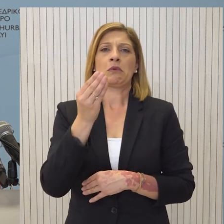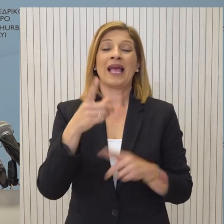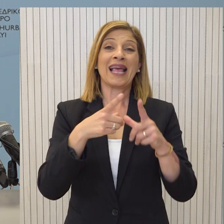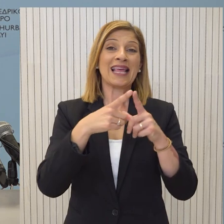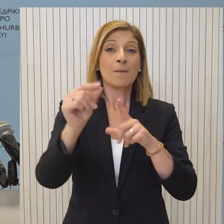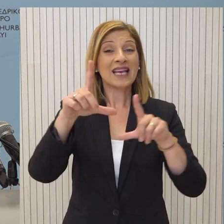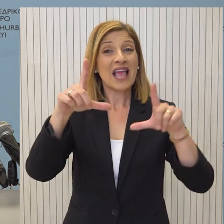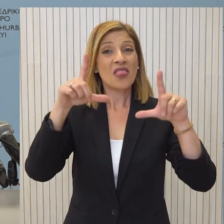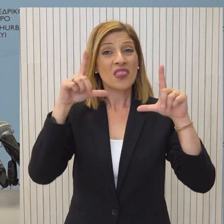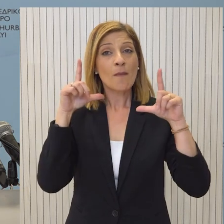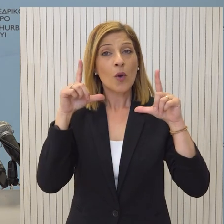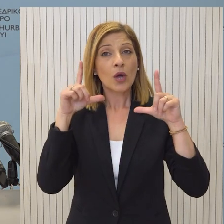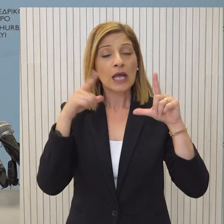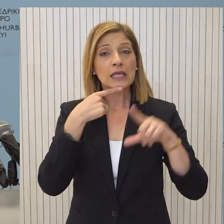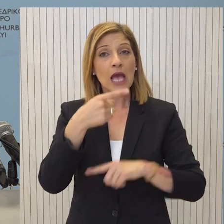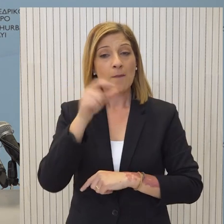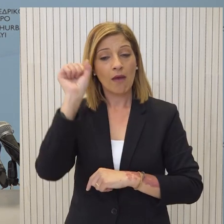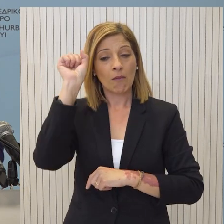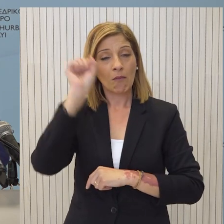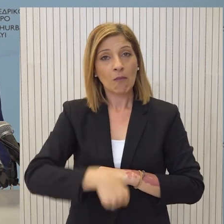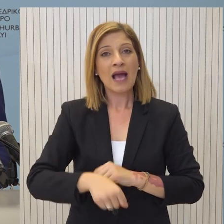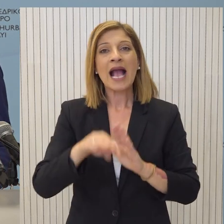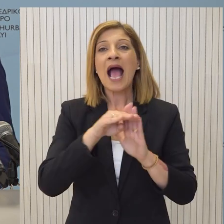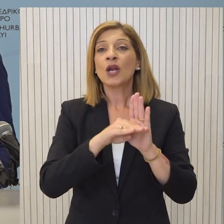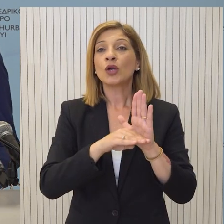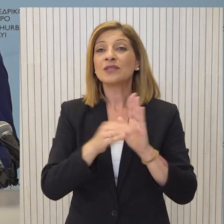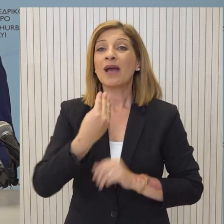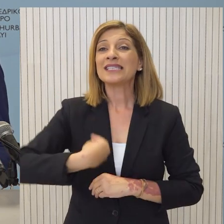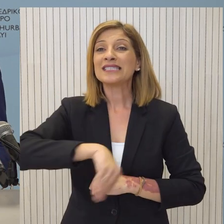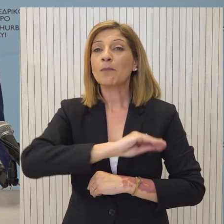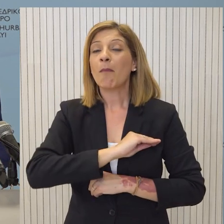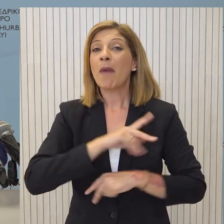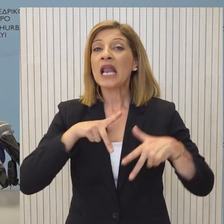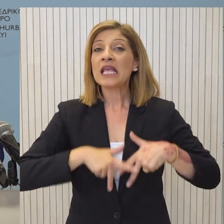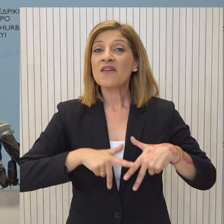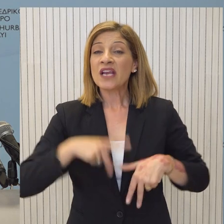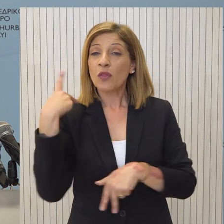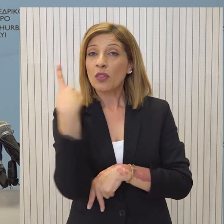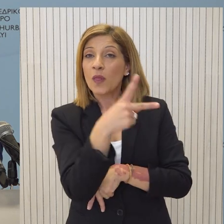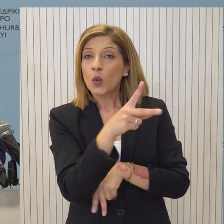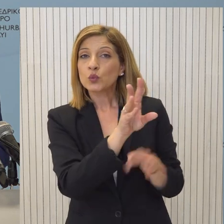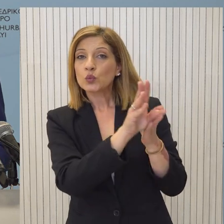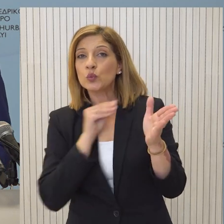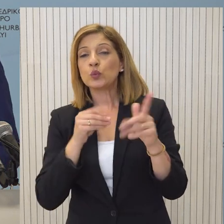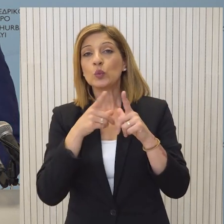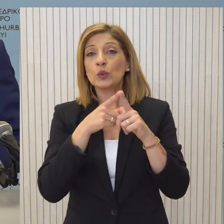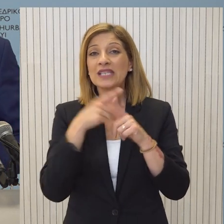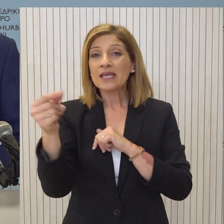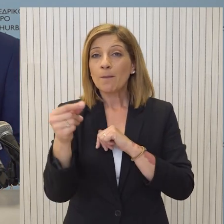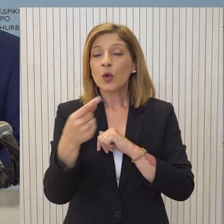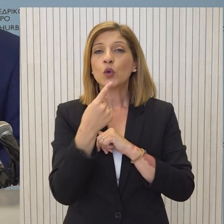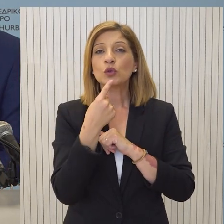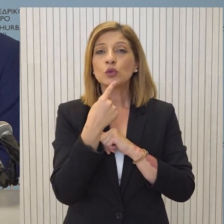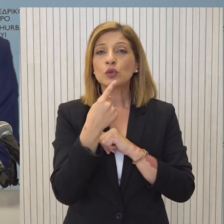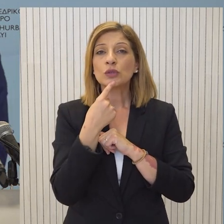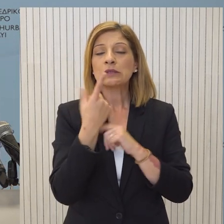Δημοκρατία να έχει συνενέσεις σε έναν κανονισμό που προωθείται από την Ισπανική Κυβέρνηση, ο οποίος κανονισμός προνοεί